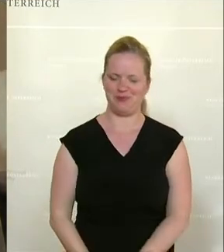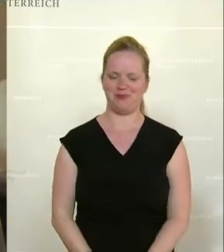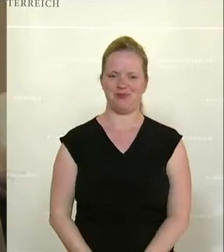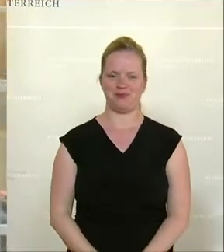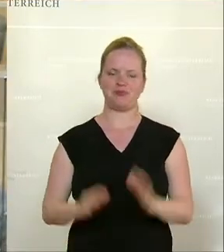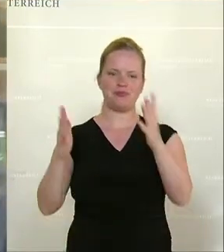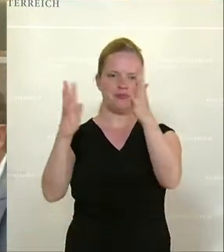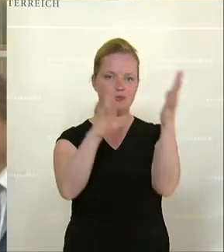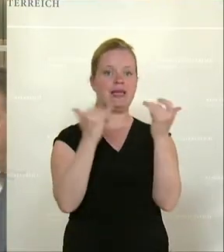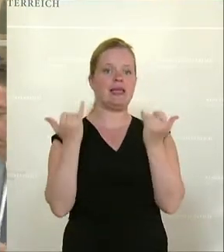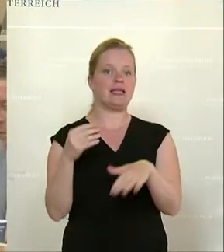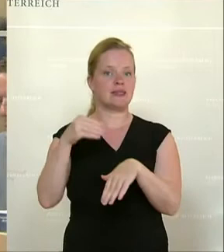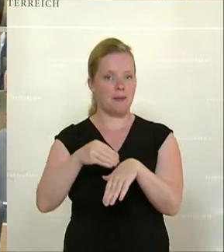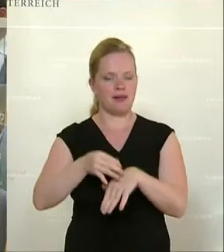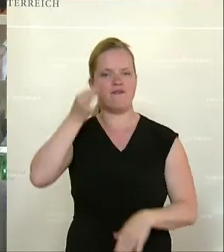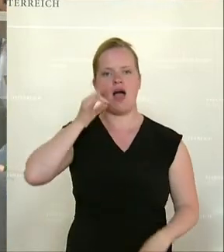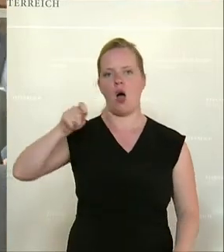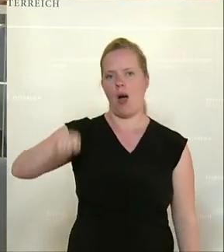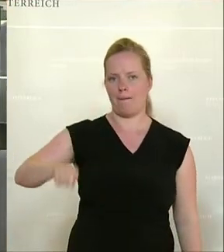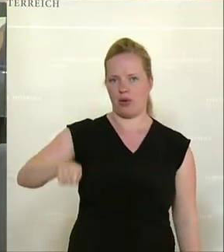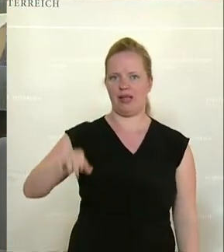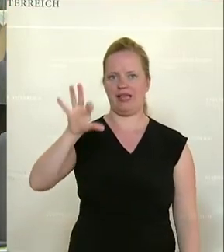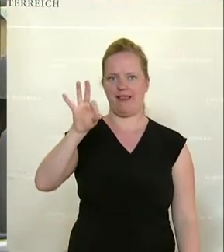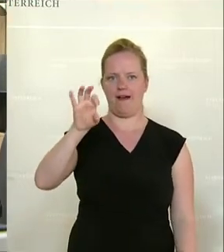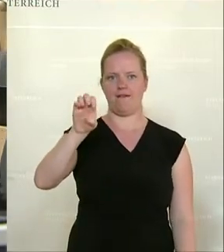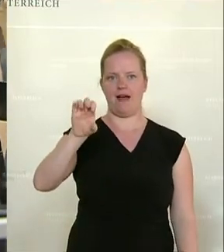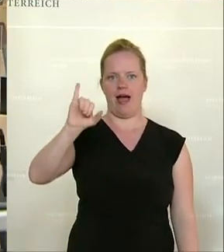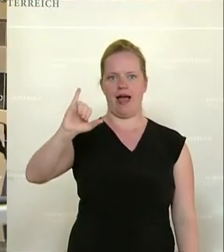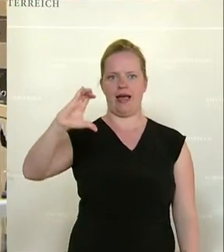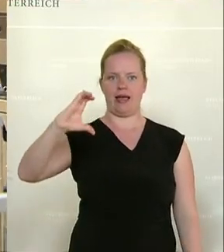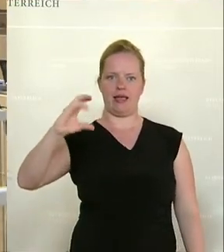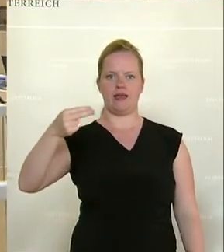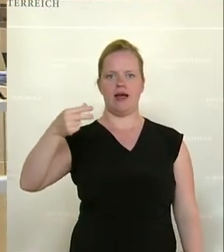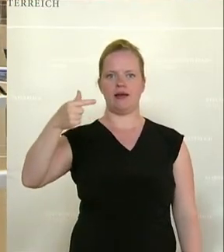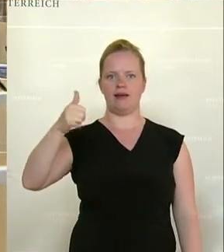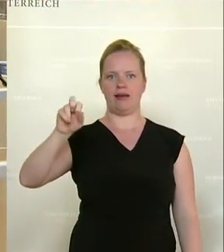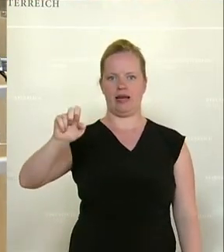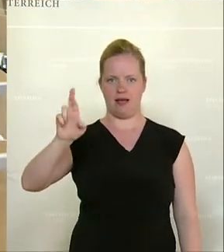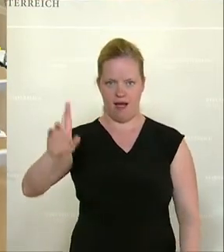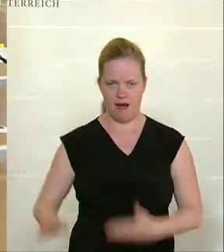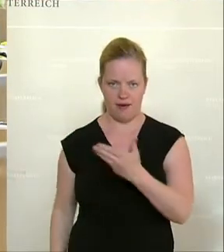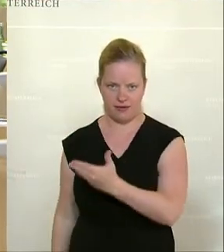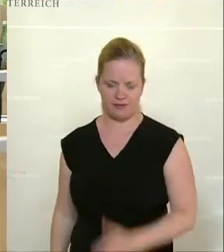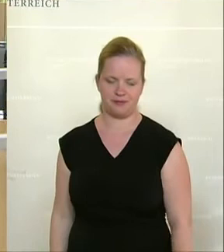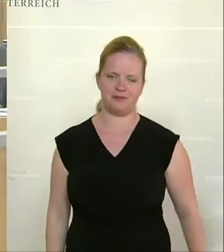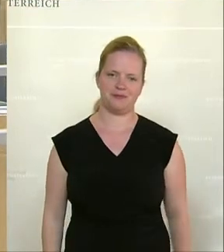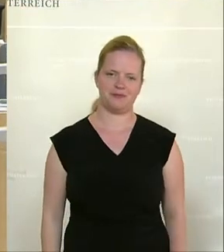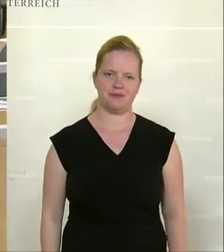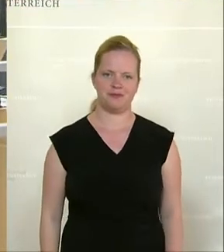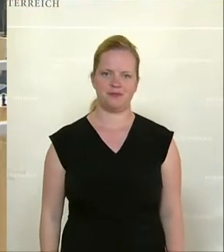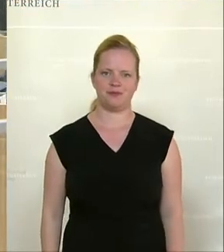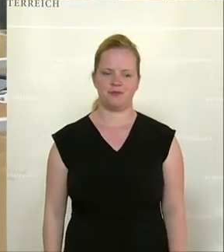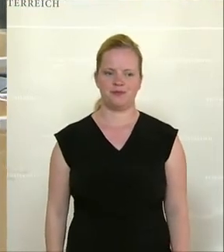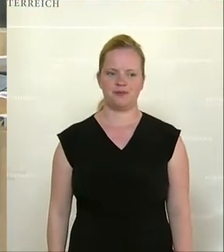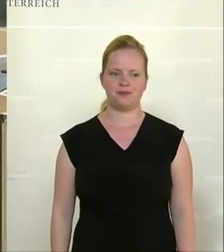Zu Wort gemeldet ist die Frau Applaus. Die Community Nurses sollen in Österreich in erster Linie eine informierende und eine koordinierende Funktion erfüllen,